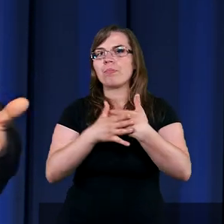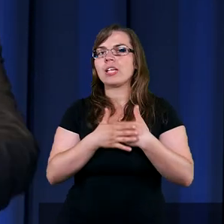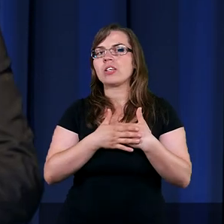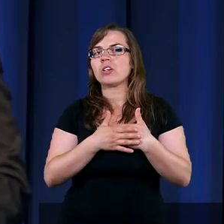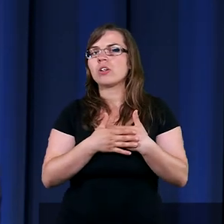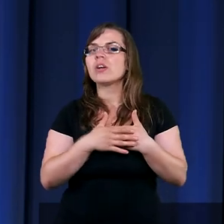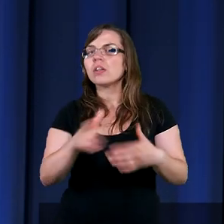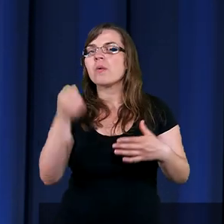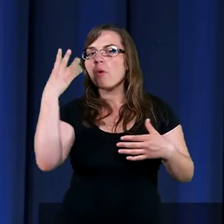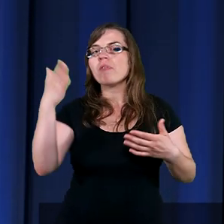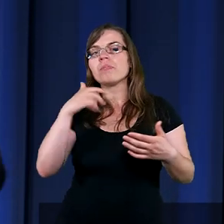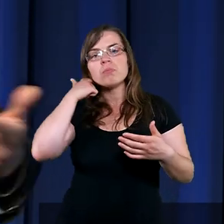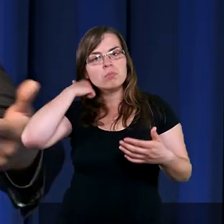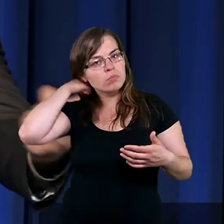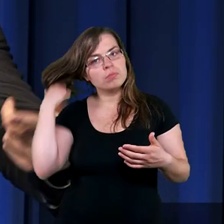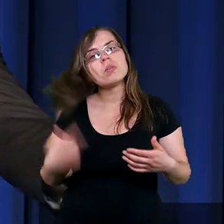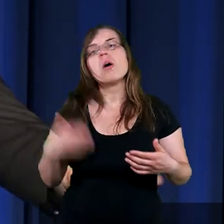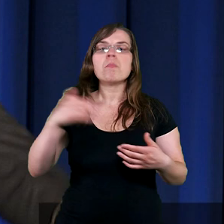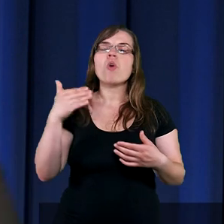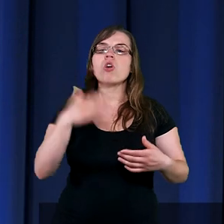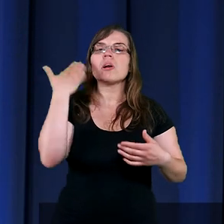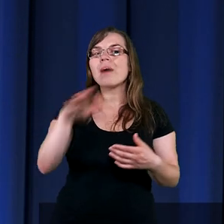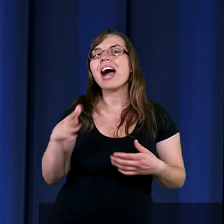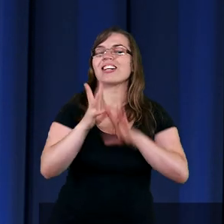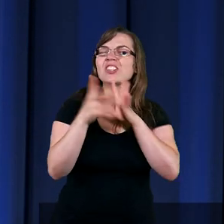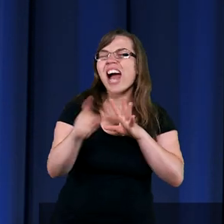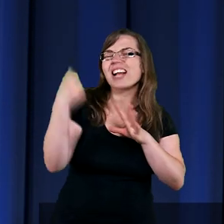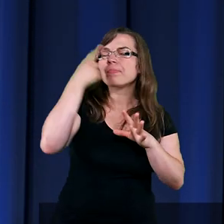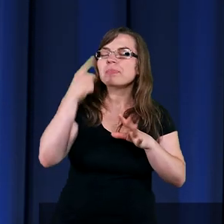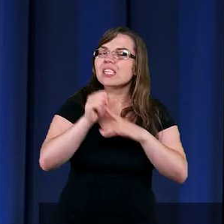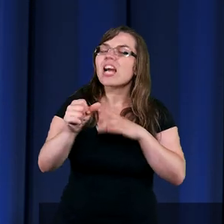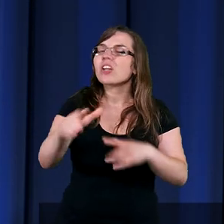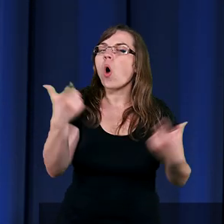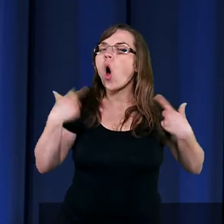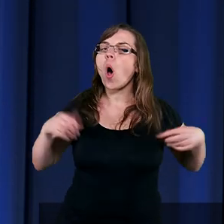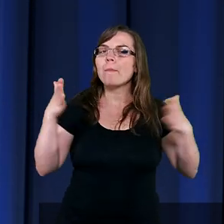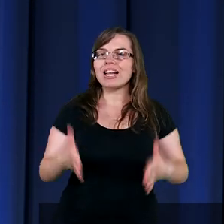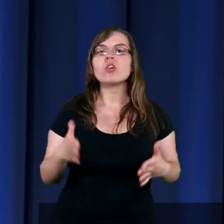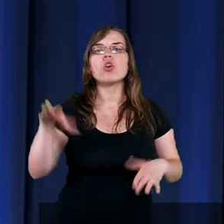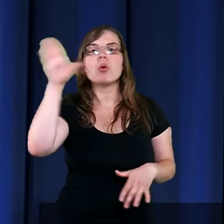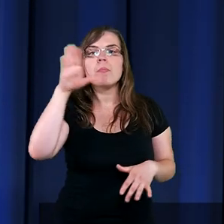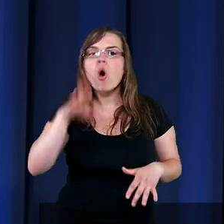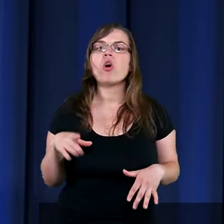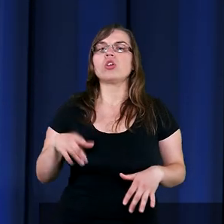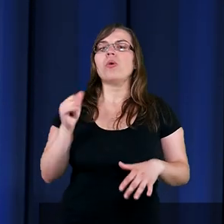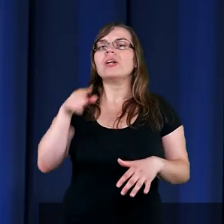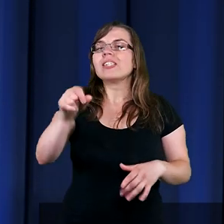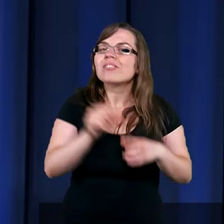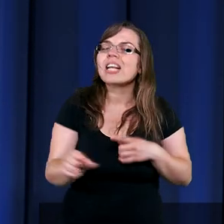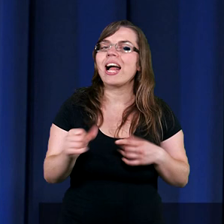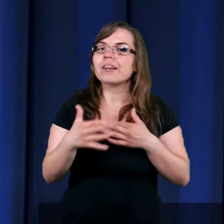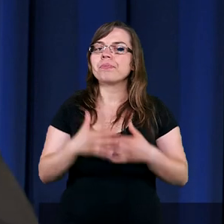I Mojżesz był zdziwiony. Może bardziej niż tym krzakiem, który się nie spalał, tą obecnością Boga. Tak blisko Niego.